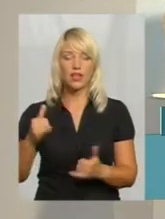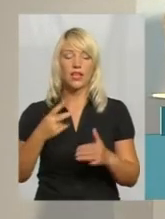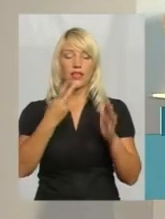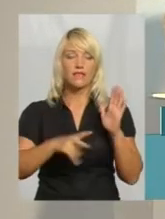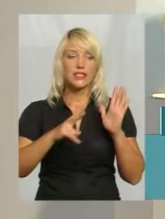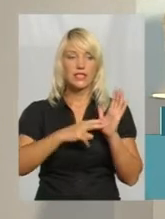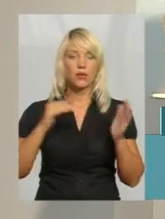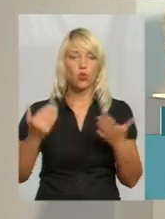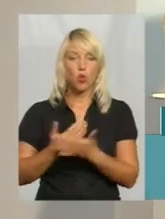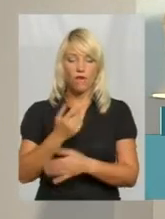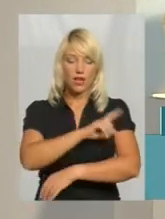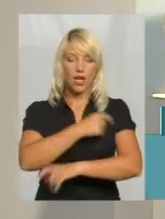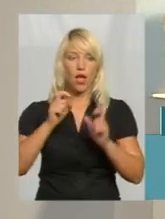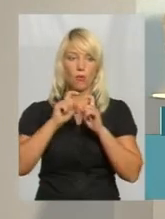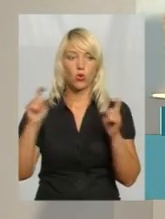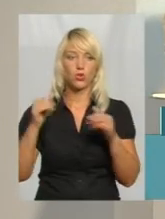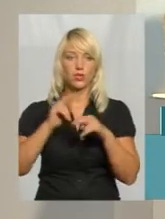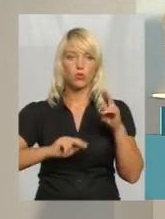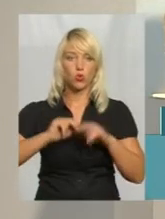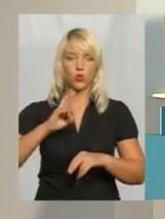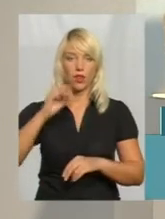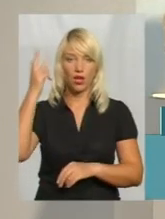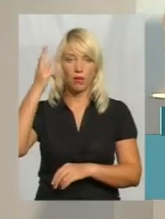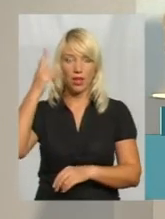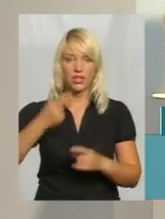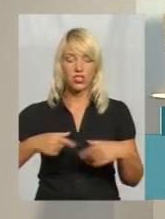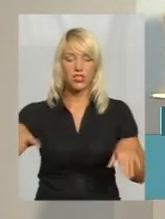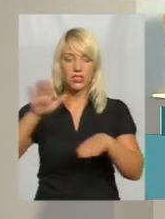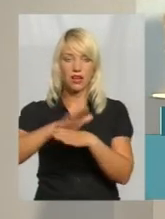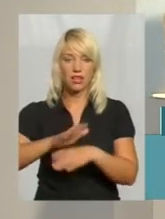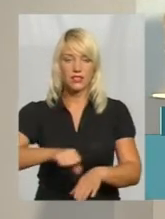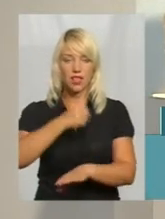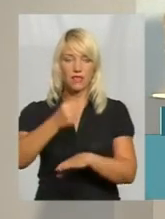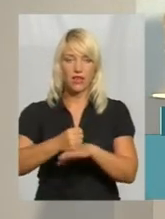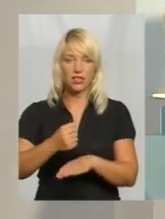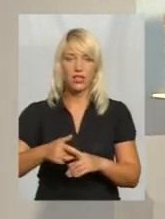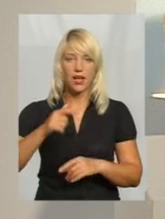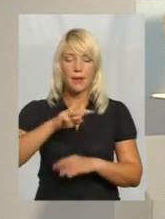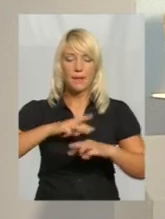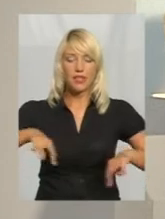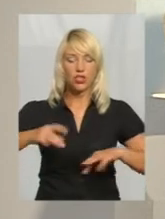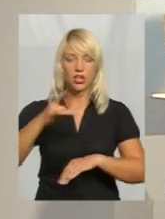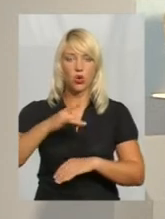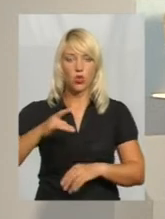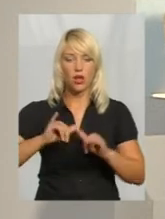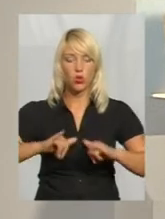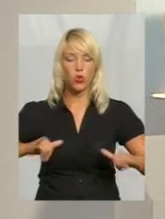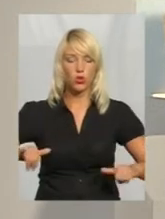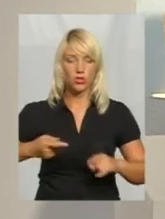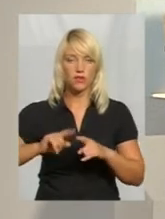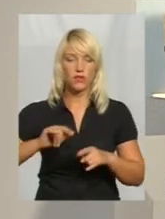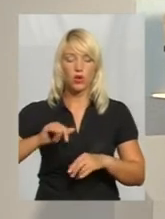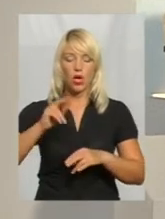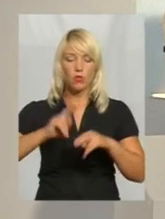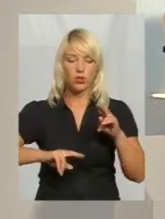нових амбулаторій збудують на Хмельниччині. Відповідний наказ затвердило Міністерство регіонального розвитку, будівництва та